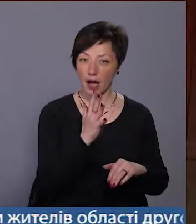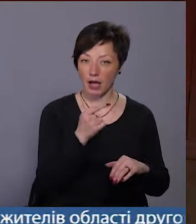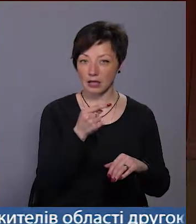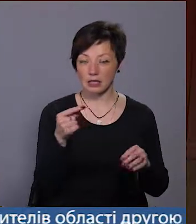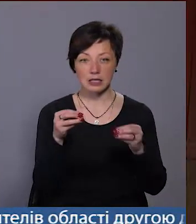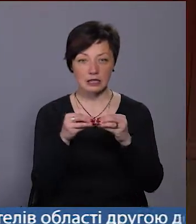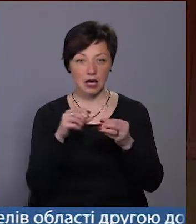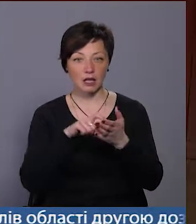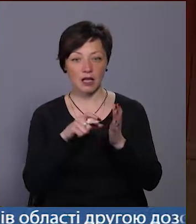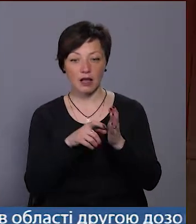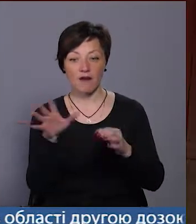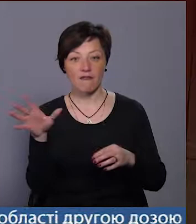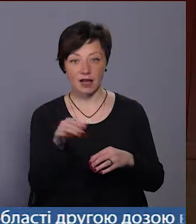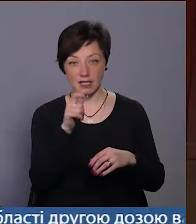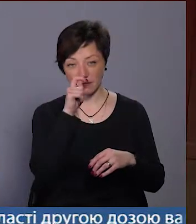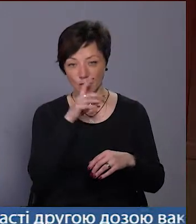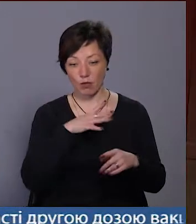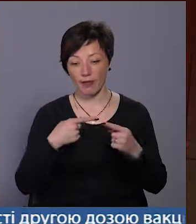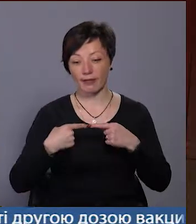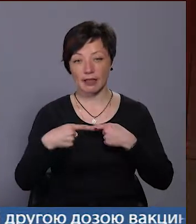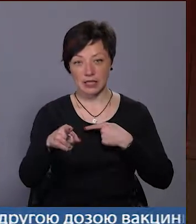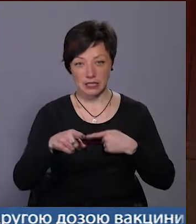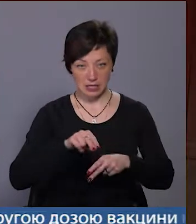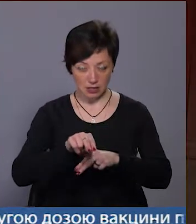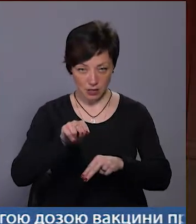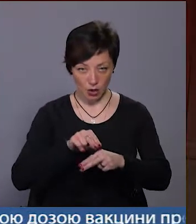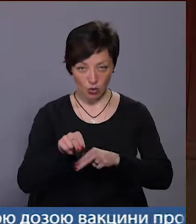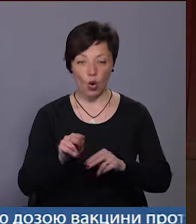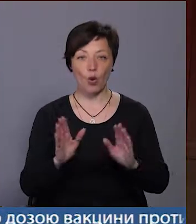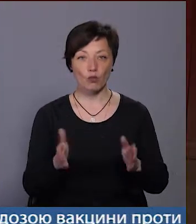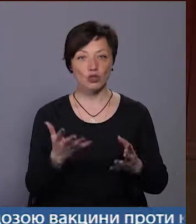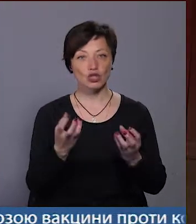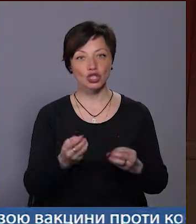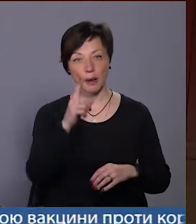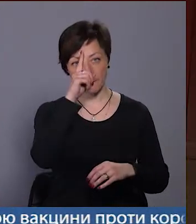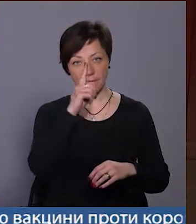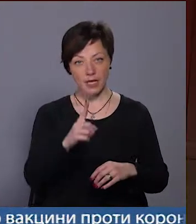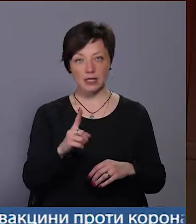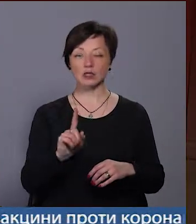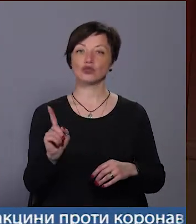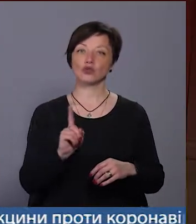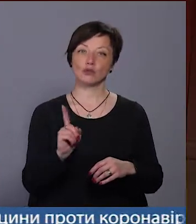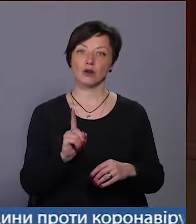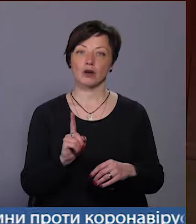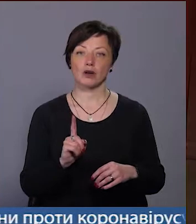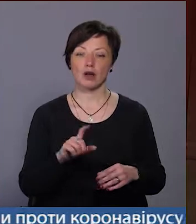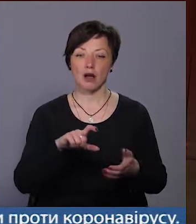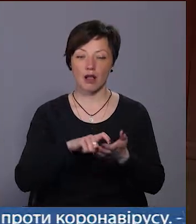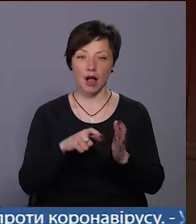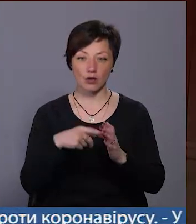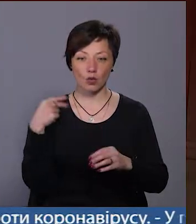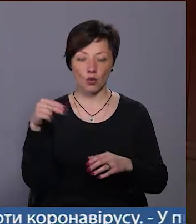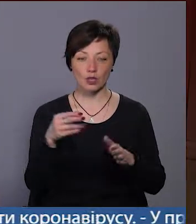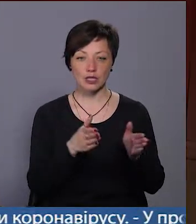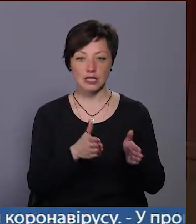класів, які весь квітень навчалися дистанційно, власне буде ще місяць для того, щоб у класно-урочній